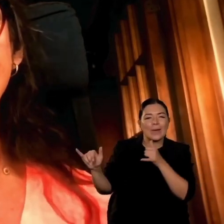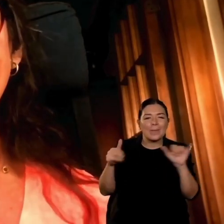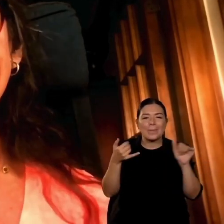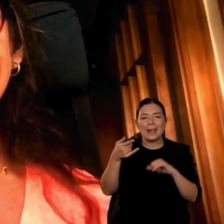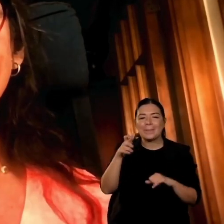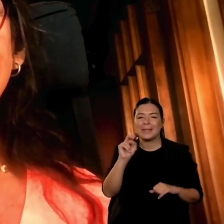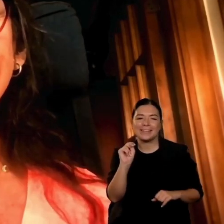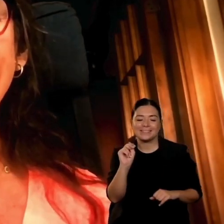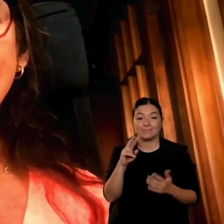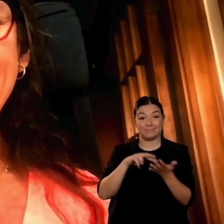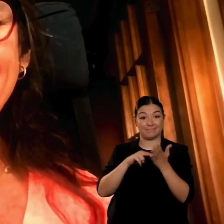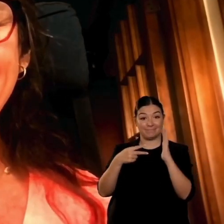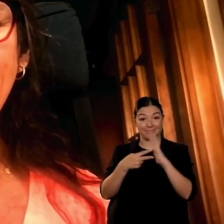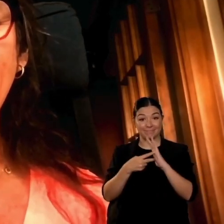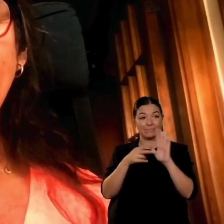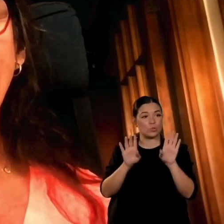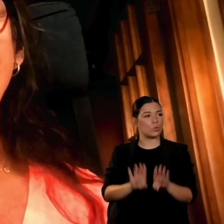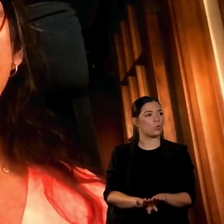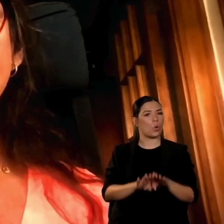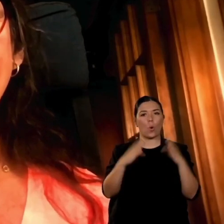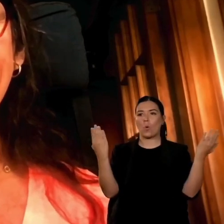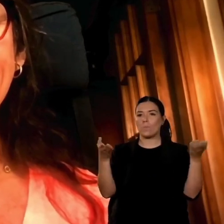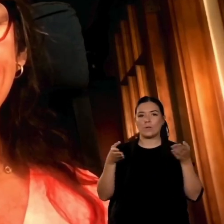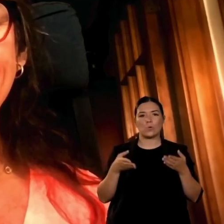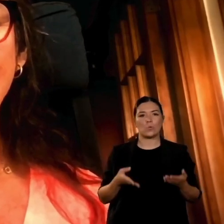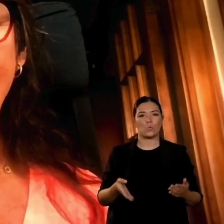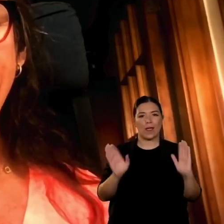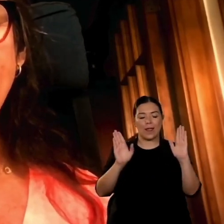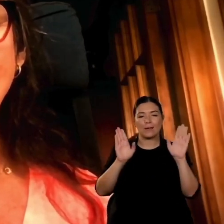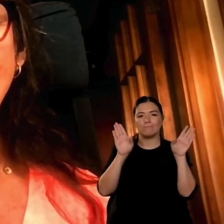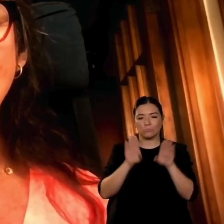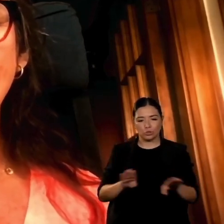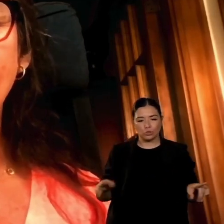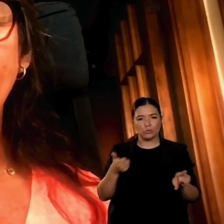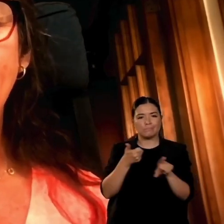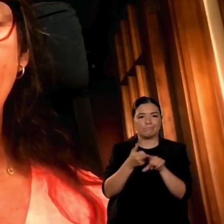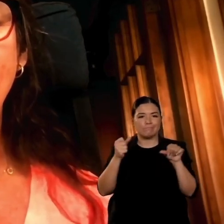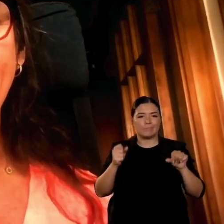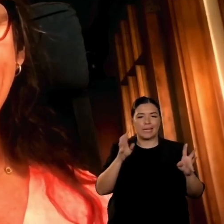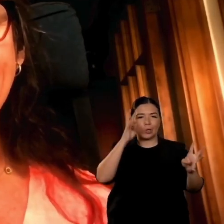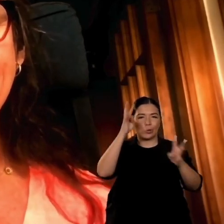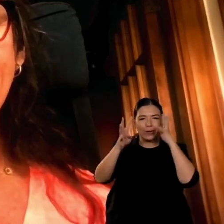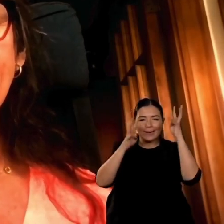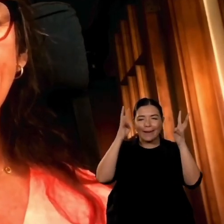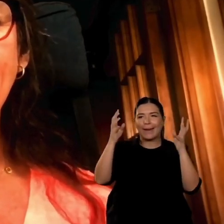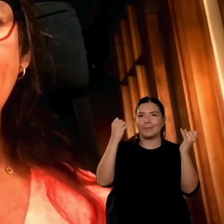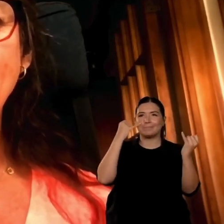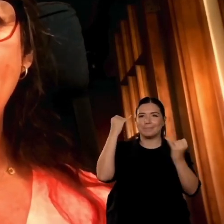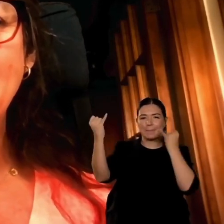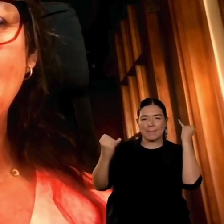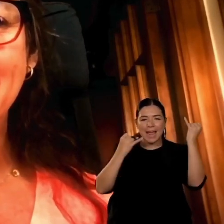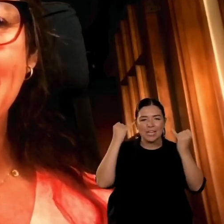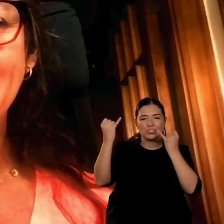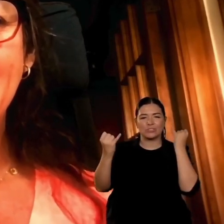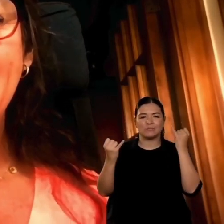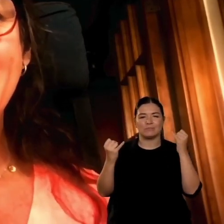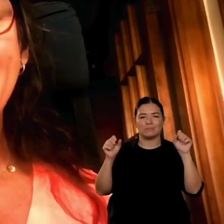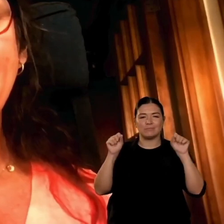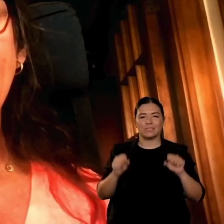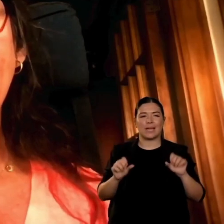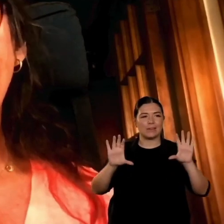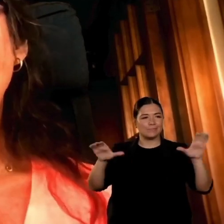lavorare con altri bambini per poter creare progetti e far sì che questi progetti funzionino bene non solo lavorare